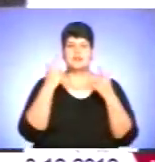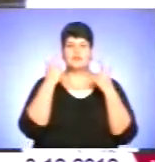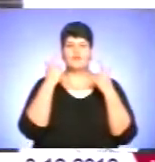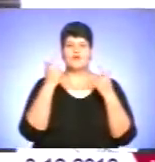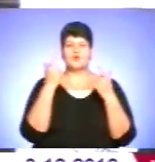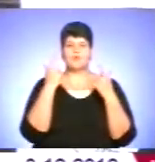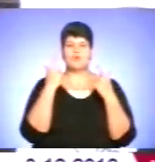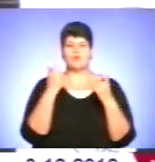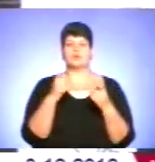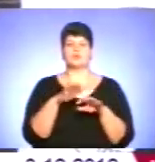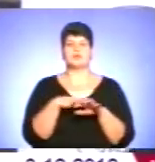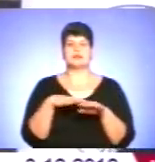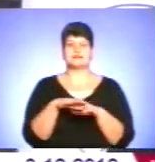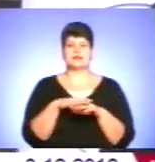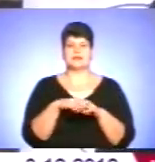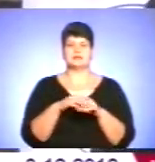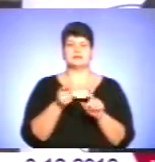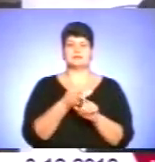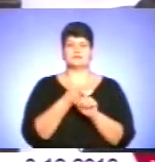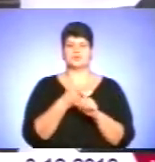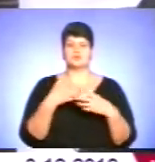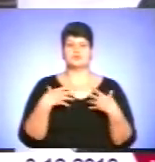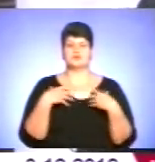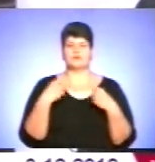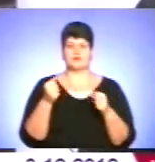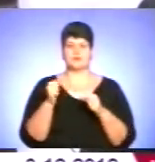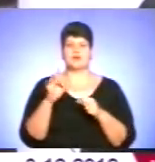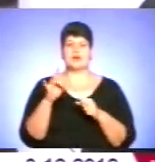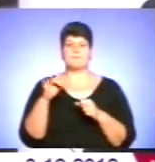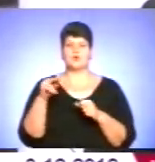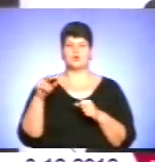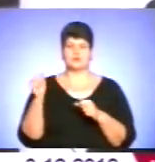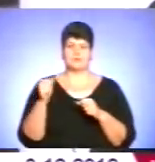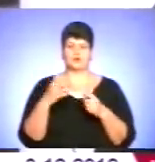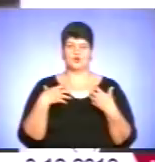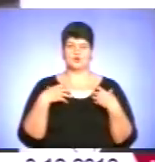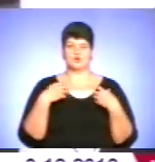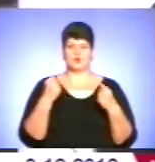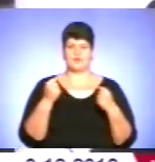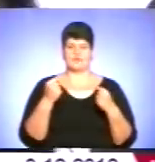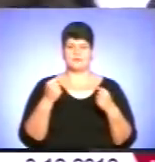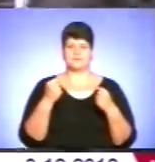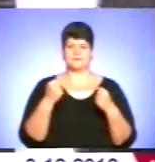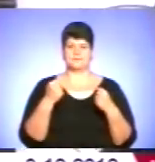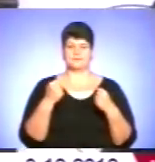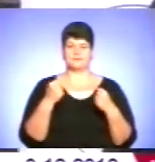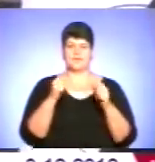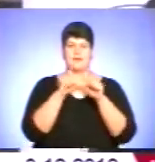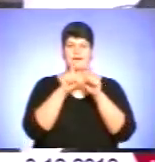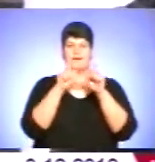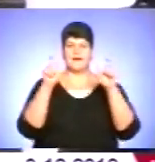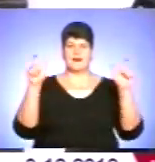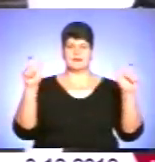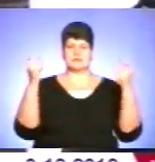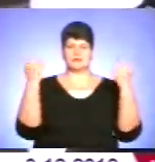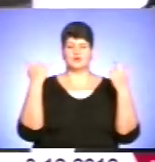Інформуємо населення з приводу здоров'я, репродуктивного здоров'я. І гасло таке